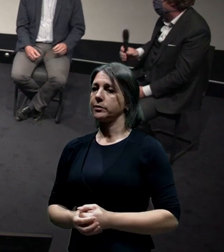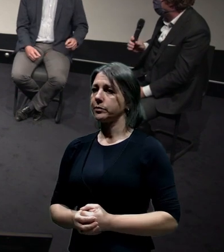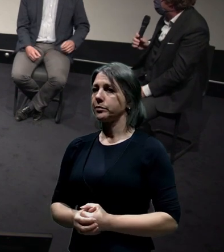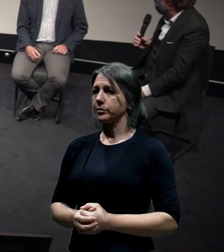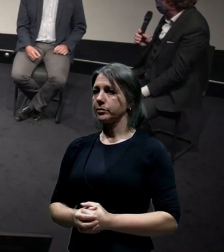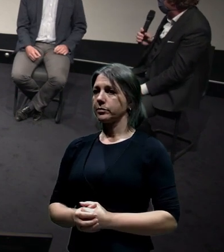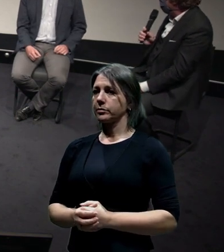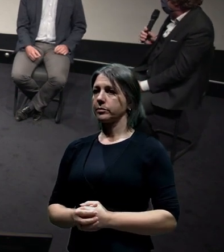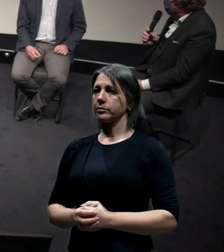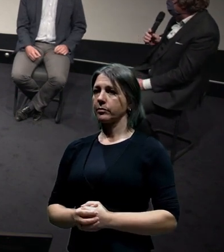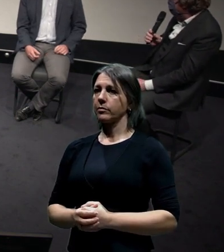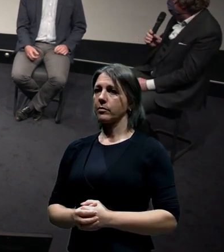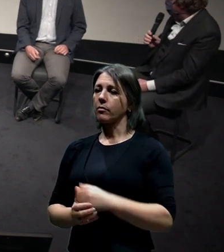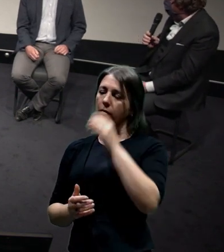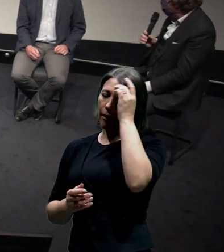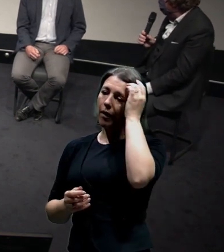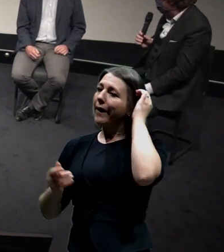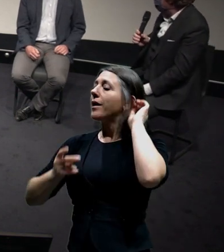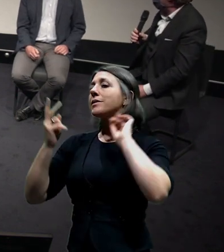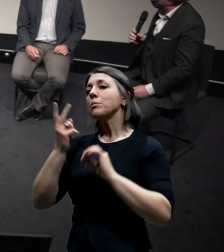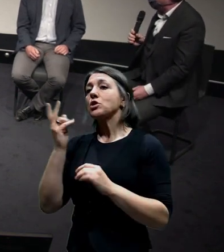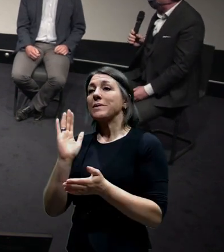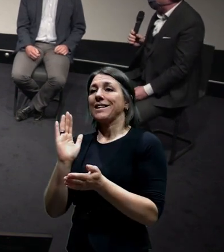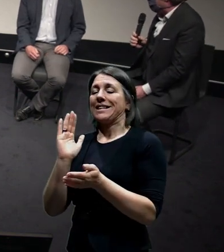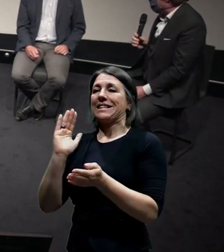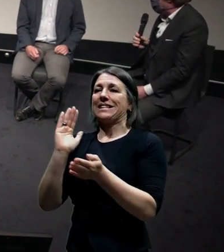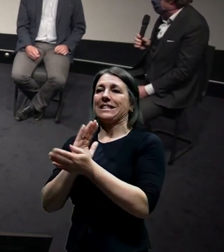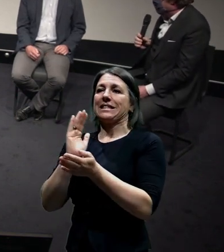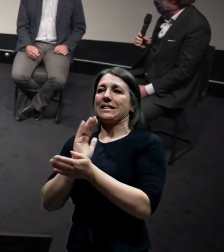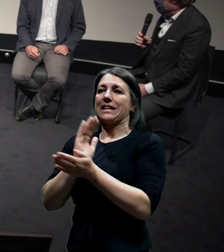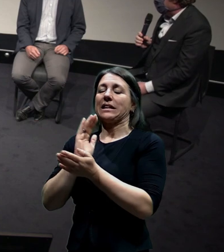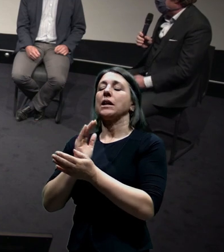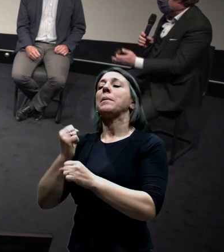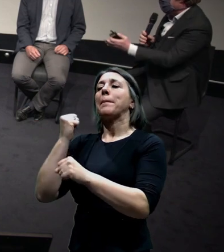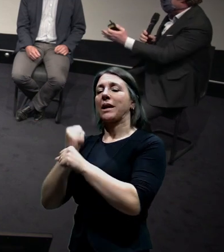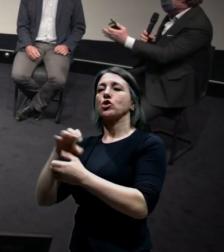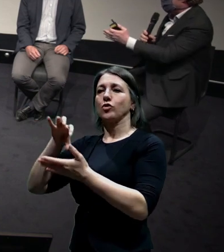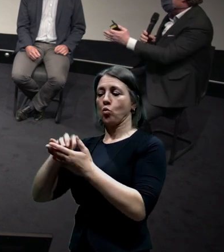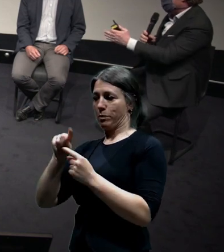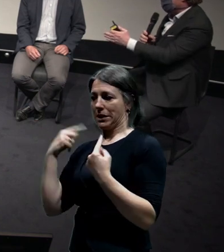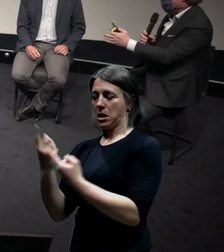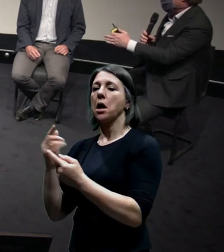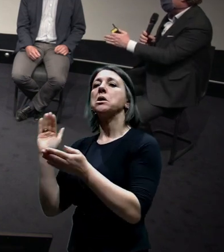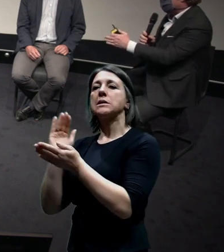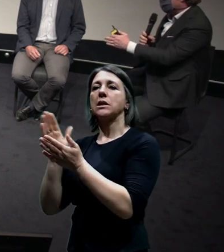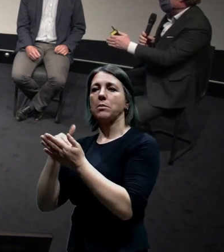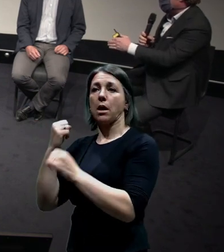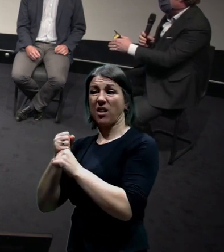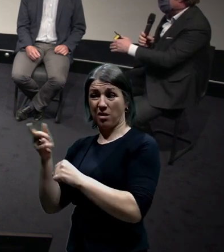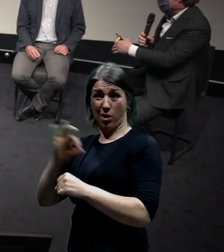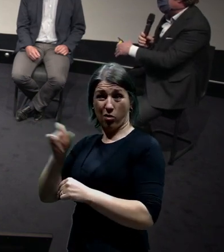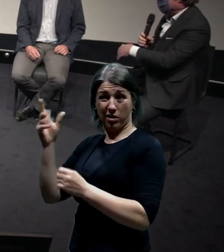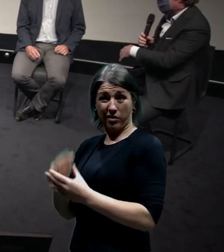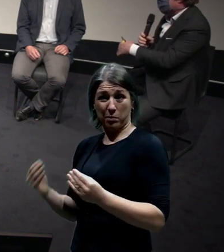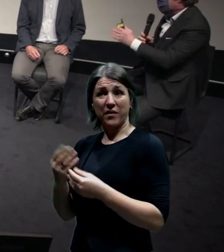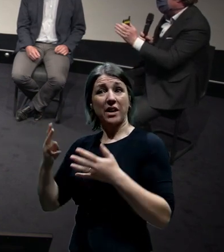A myslím, že na to platí ta teze s tou skupinou, že se to co nejdřív vlastně, kolega říkala, že na tom dělal tři čtvrtě roku, ono se to